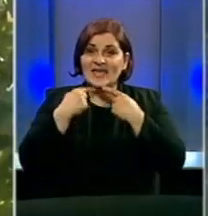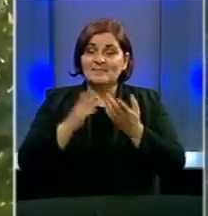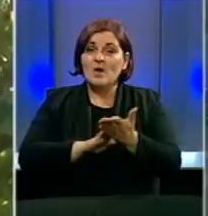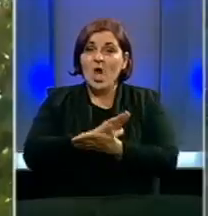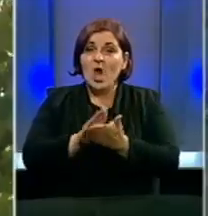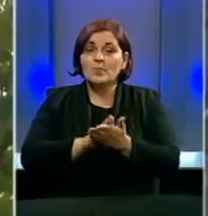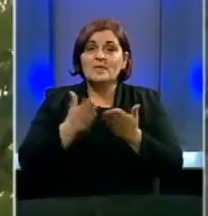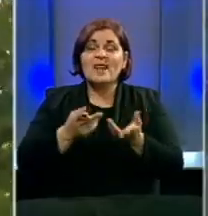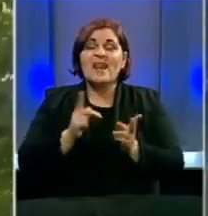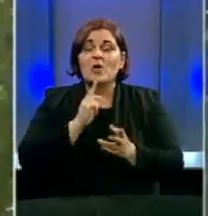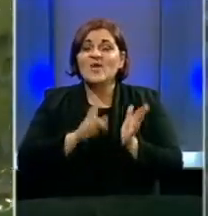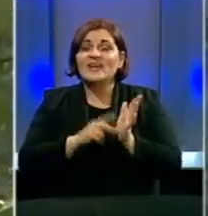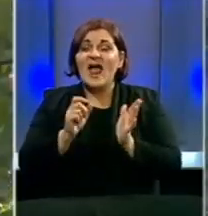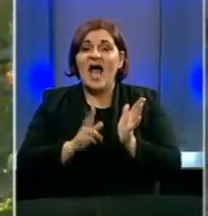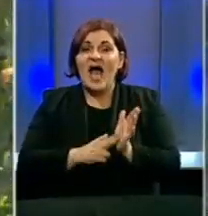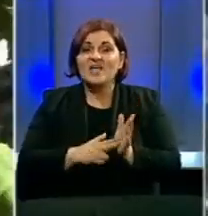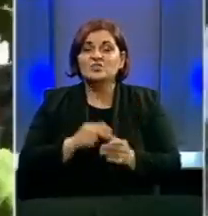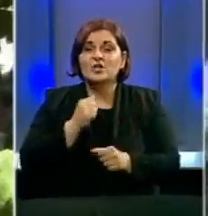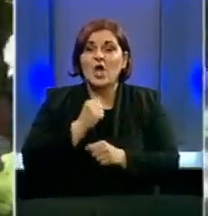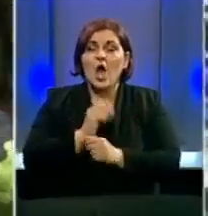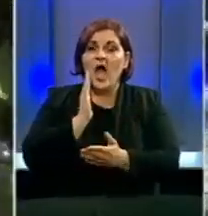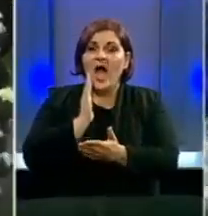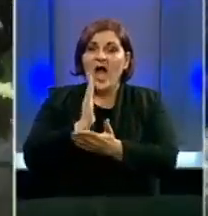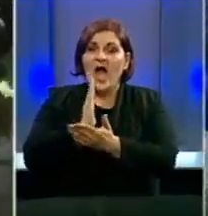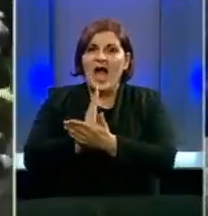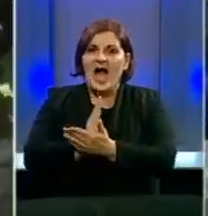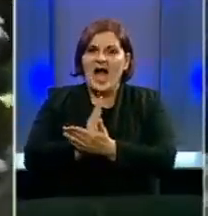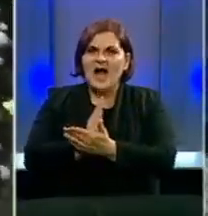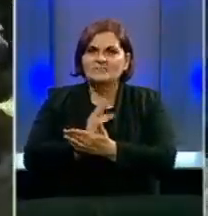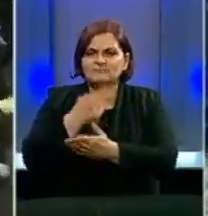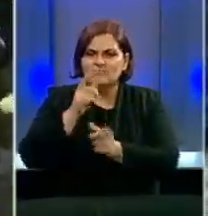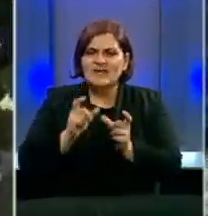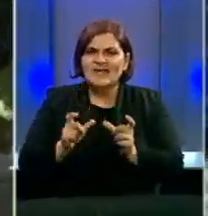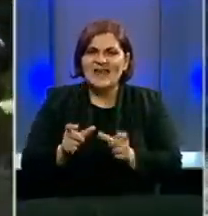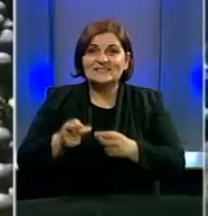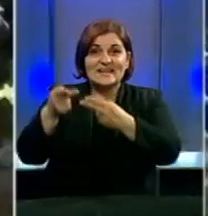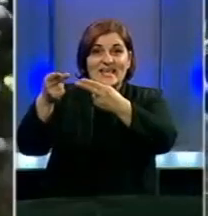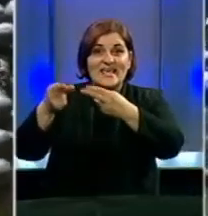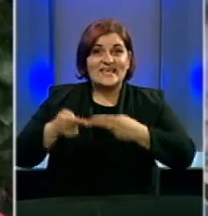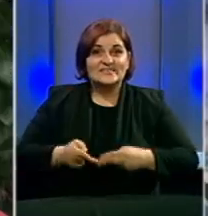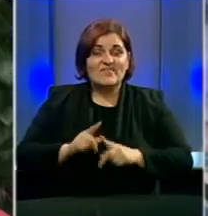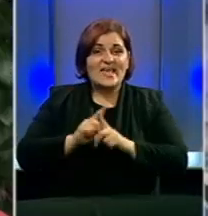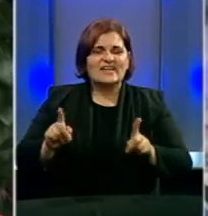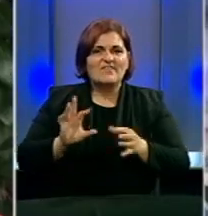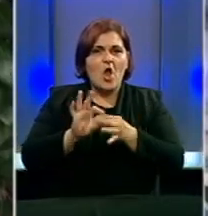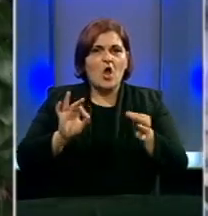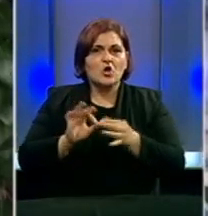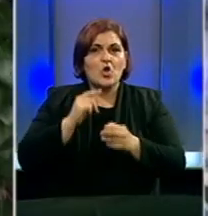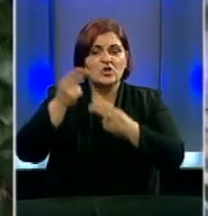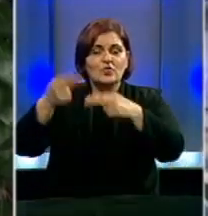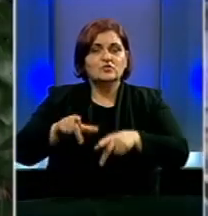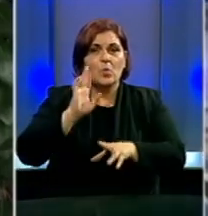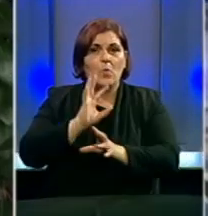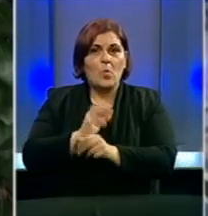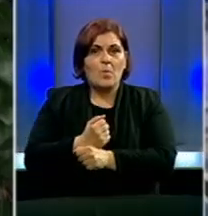razgovarali o tome na koji način izvršiti adekvatan fitosanitarni nazar za uvoz ražnije, vrsta grože koje su uvoz u Bosni i